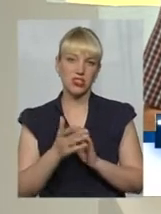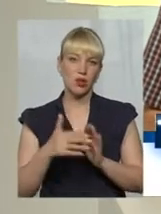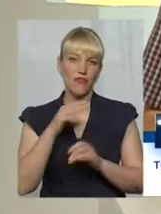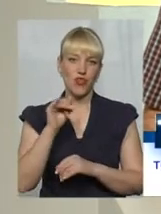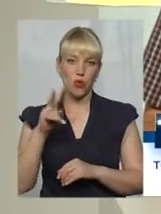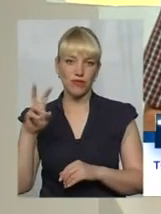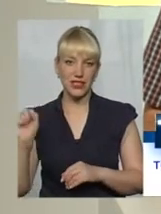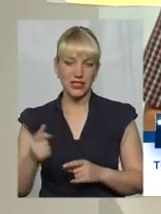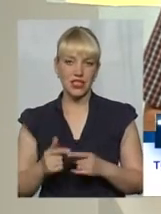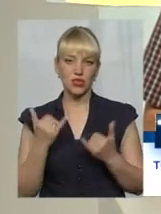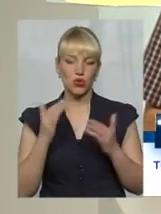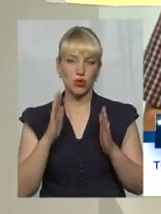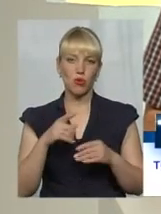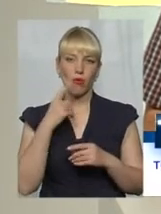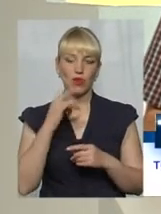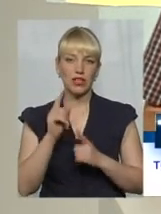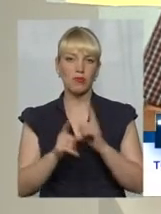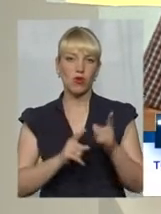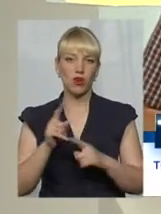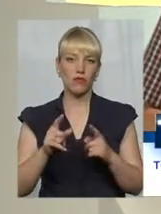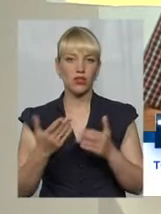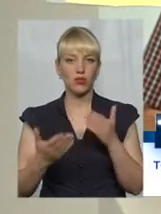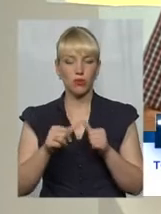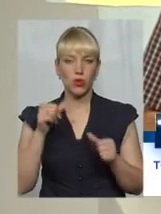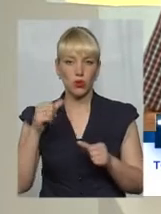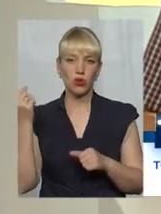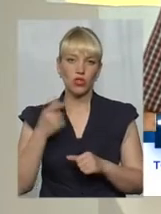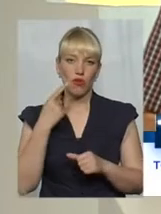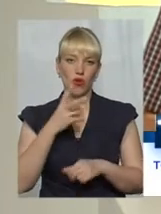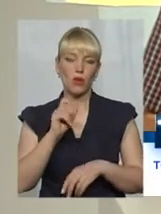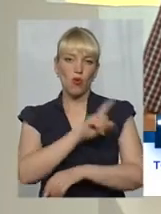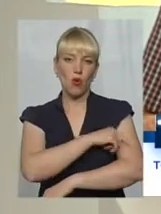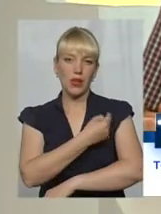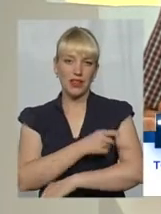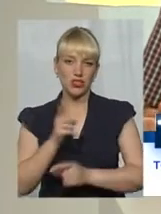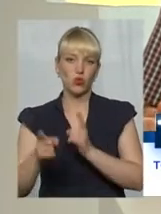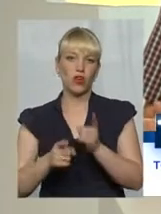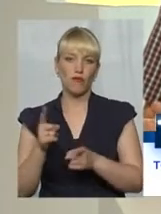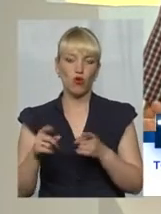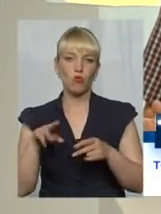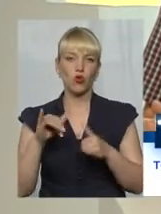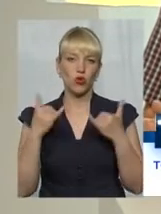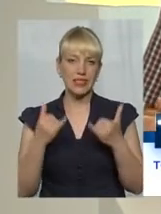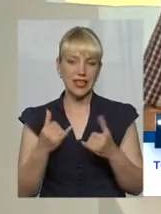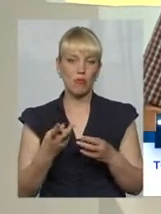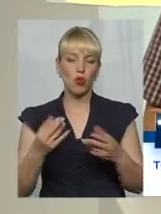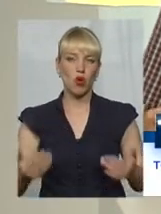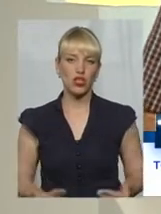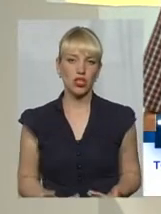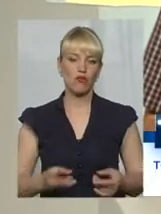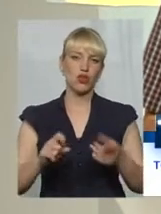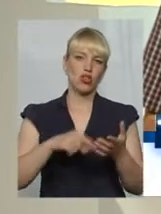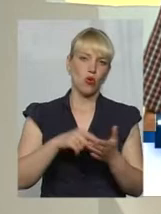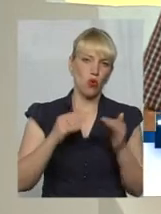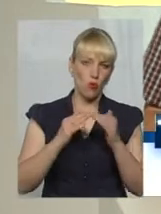ми знову будемо говорити про реформу, але якщо минулого тижня говорили про медичну, то цього разу про житлову або комунальну чи житлово